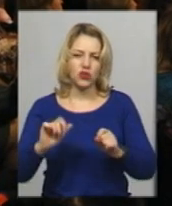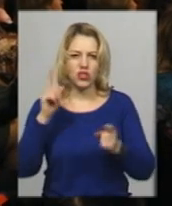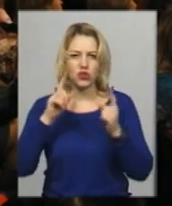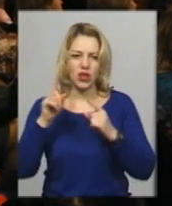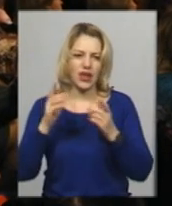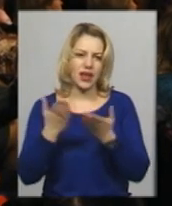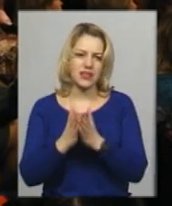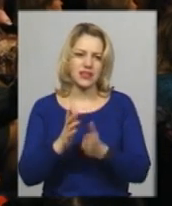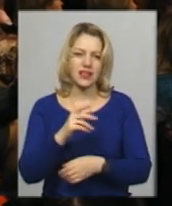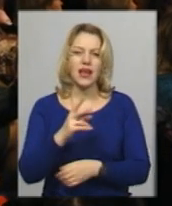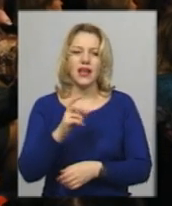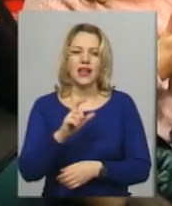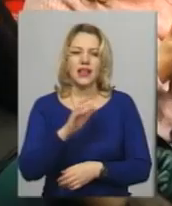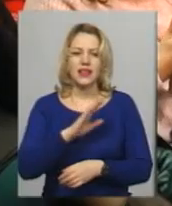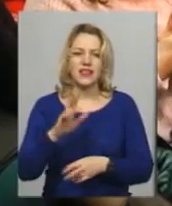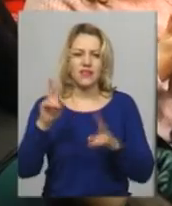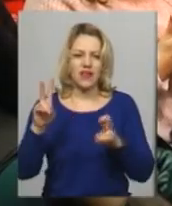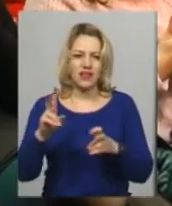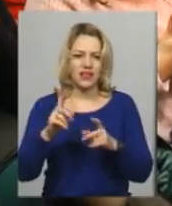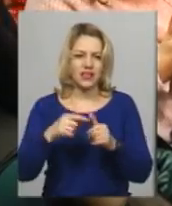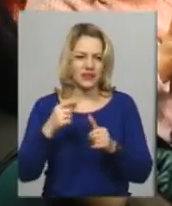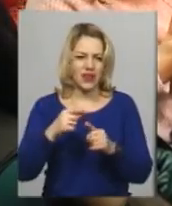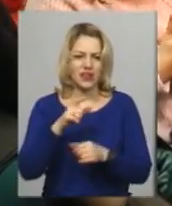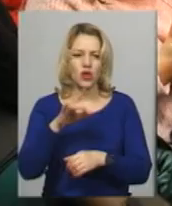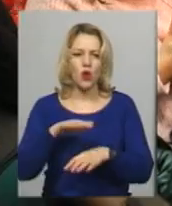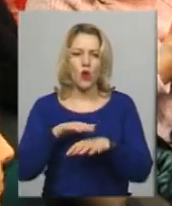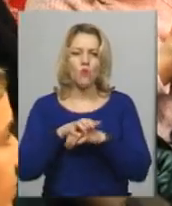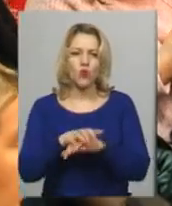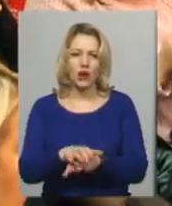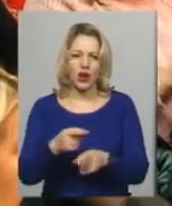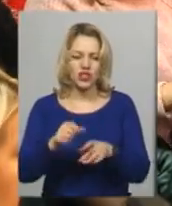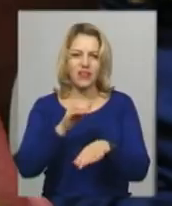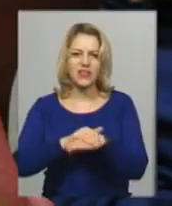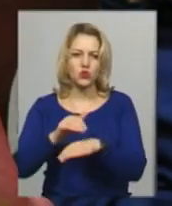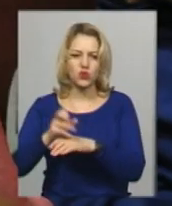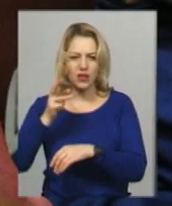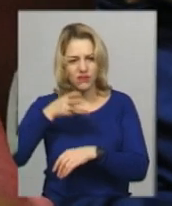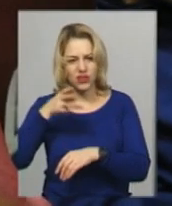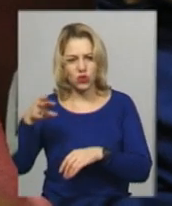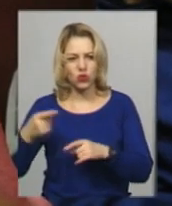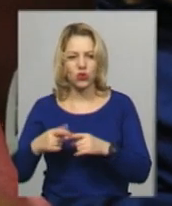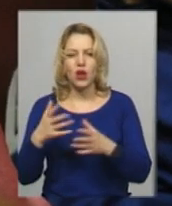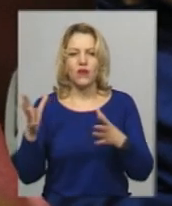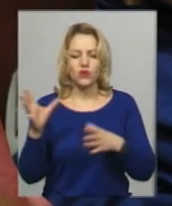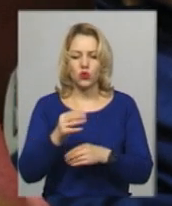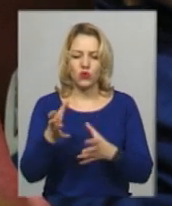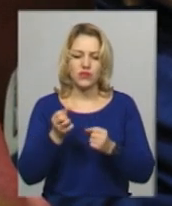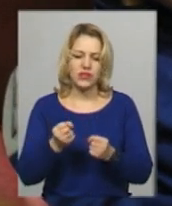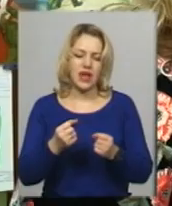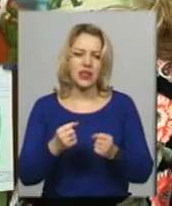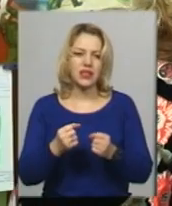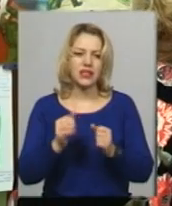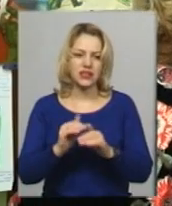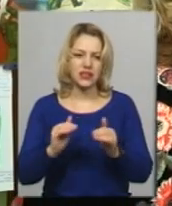Лариси Ніцуй «Незламні мураші», фіксуючи це на відео. Всього участь у флешмобі взяли 12 тисяч дітей перших-четвертих